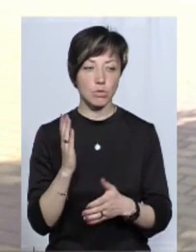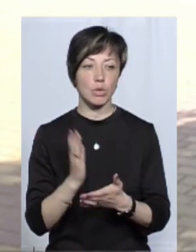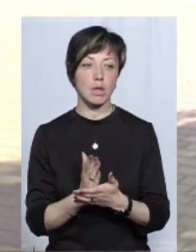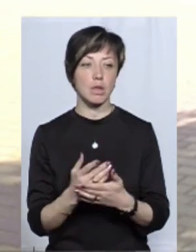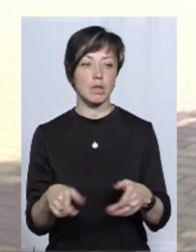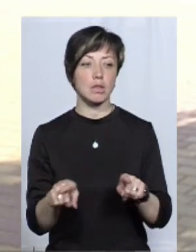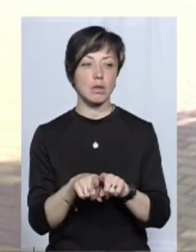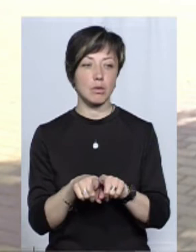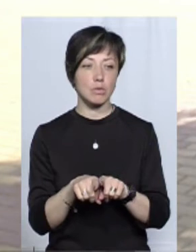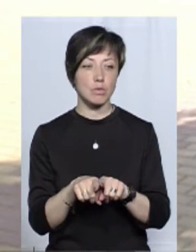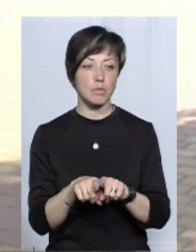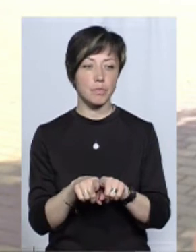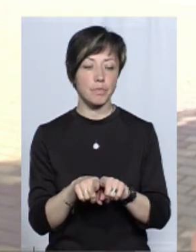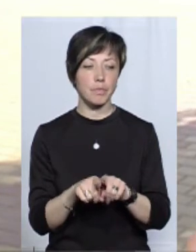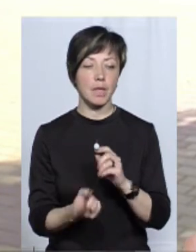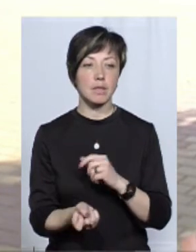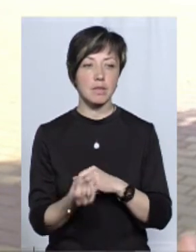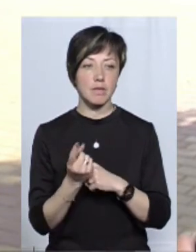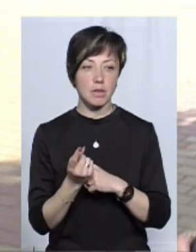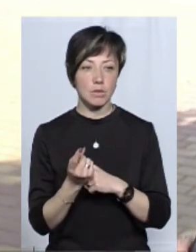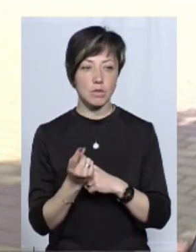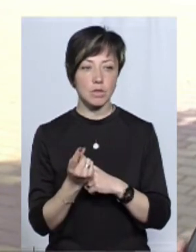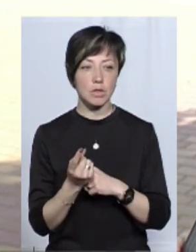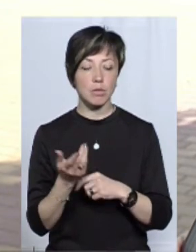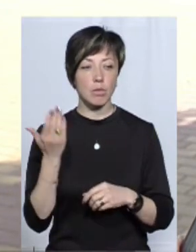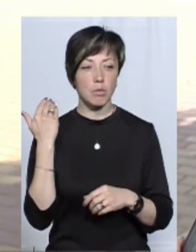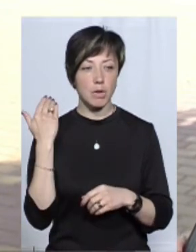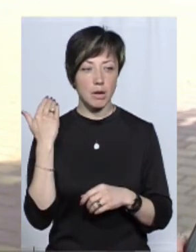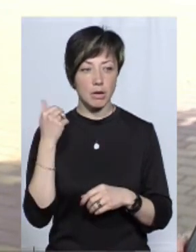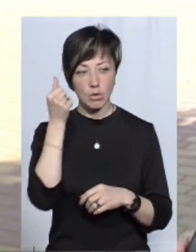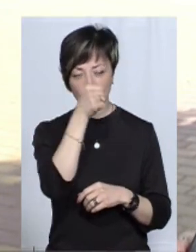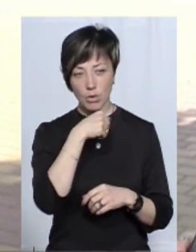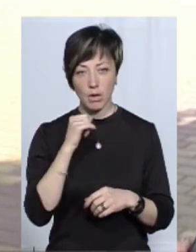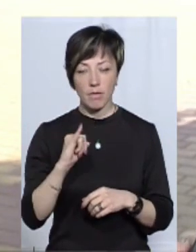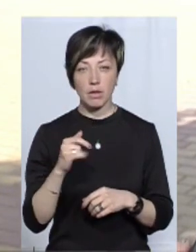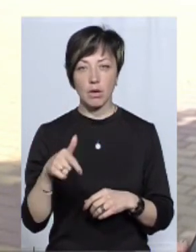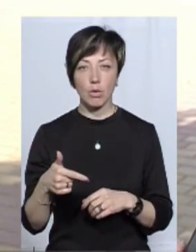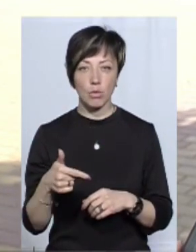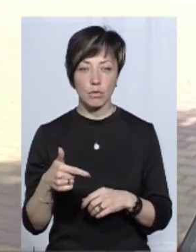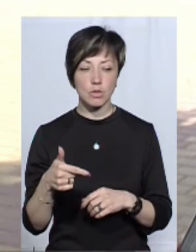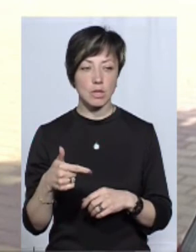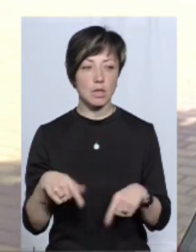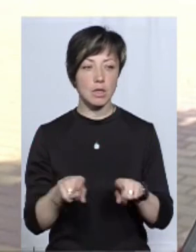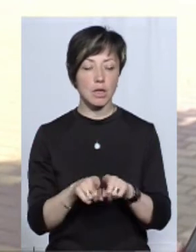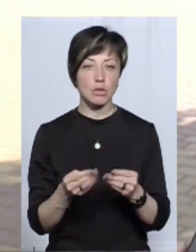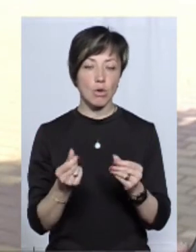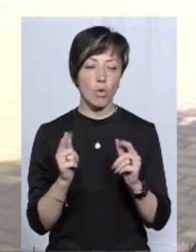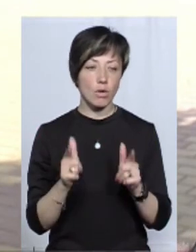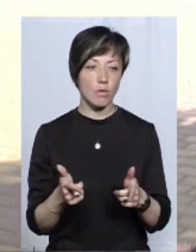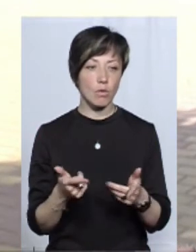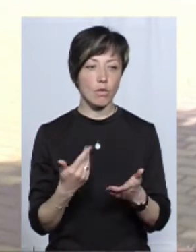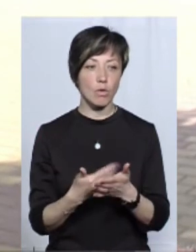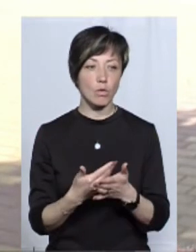є також, з'явилися ще з попереднього року у Івана Григоровича теж готівкові кошти,